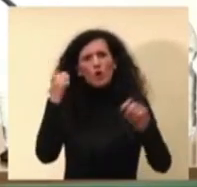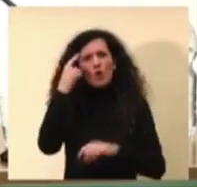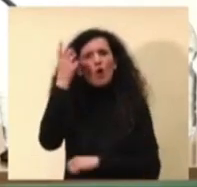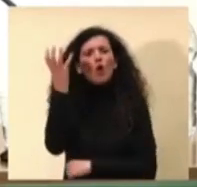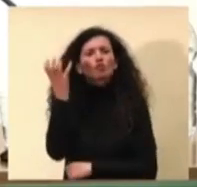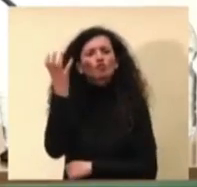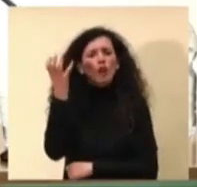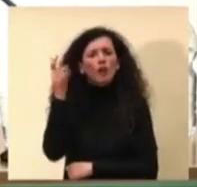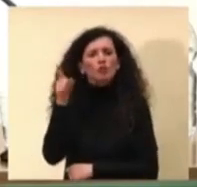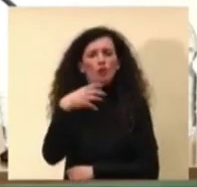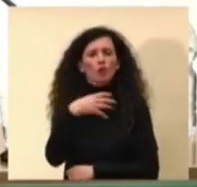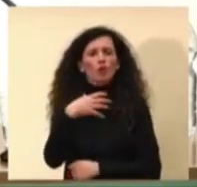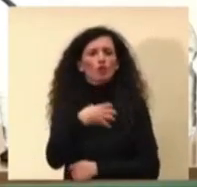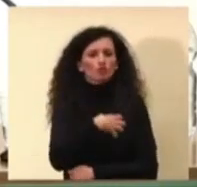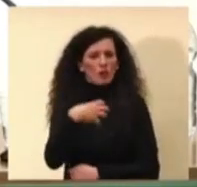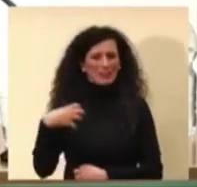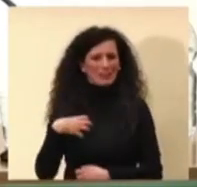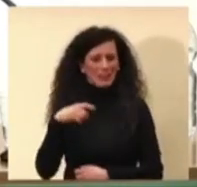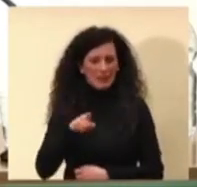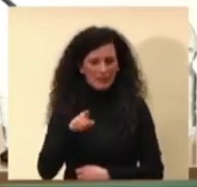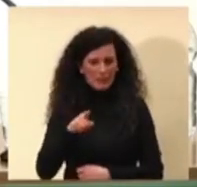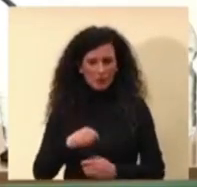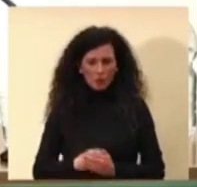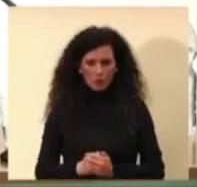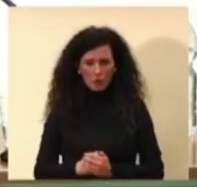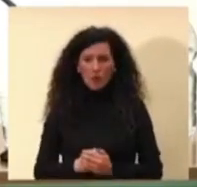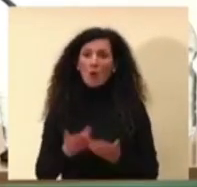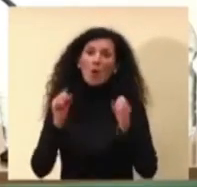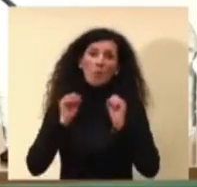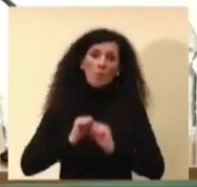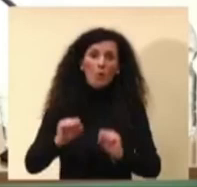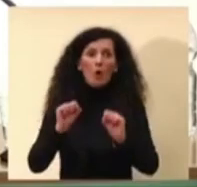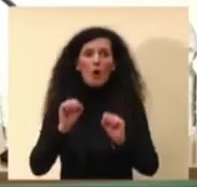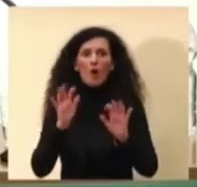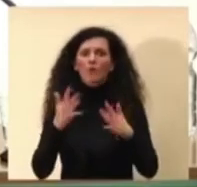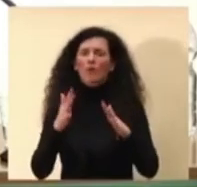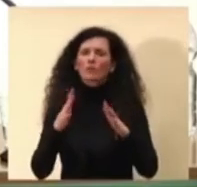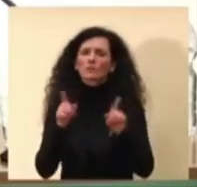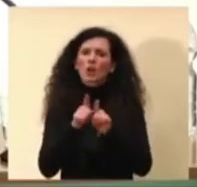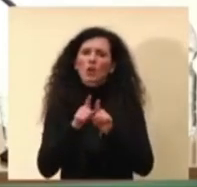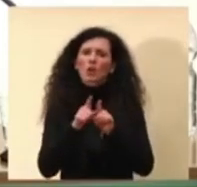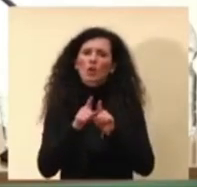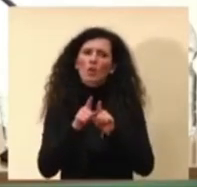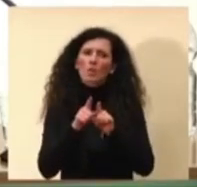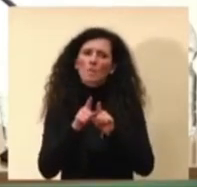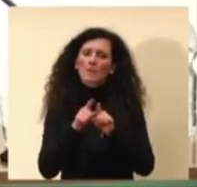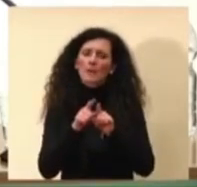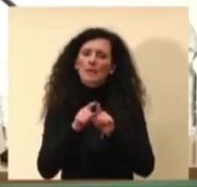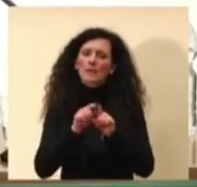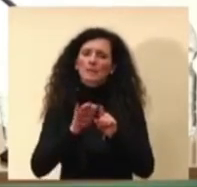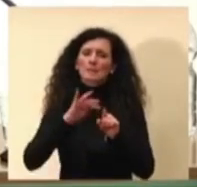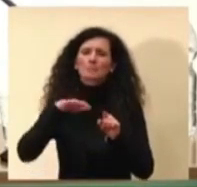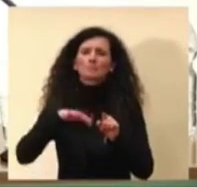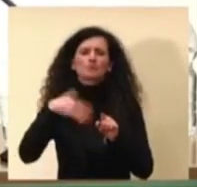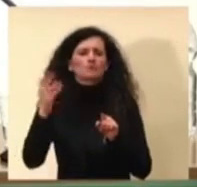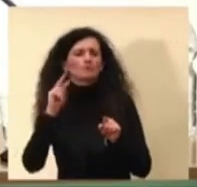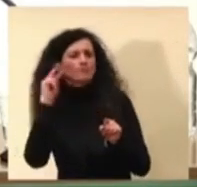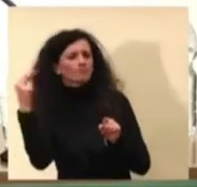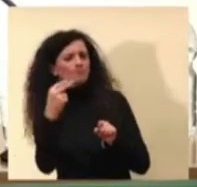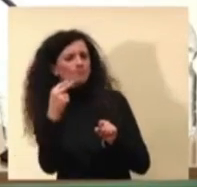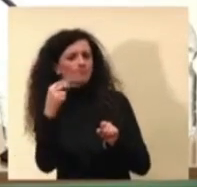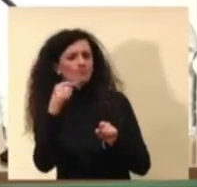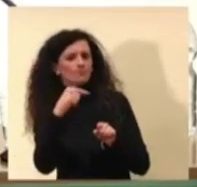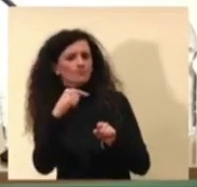perché forse c'è stata una percezione di quella che è l'utilità e